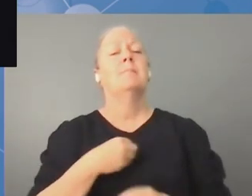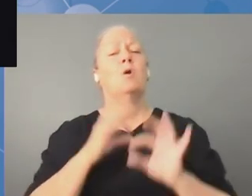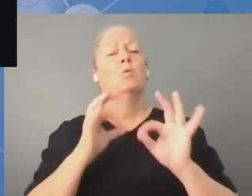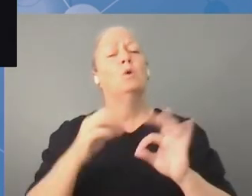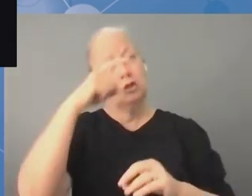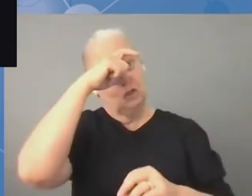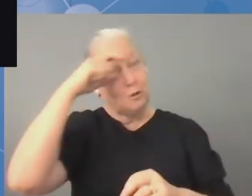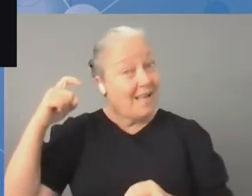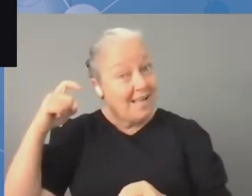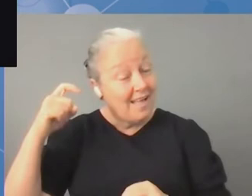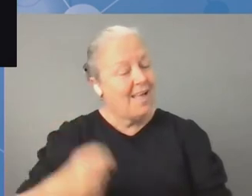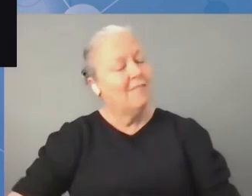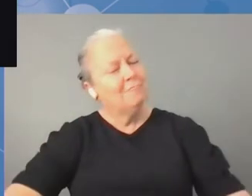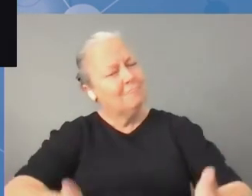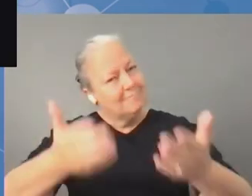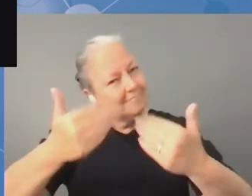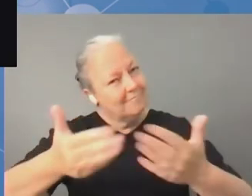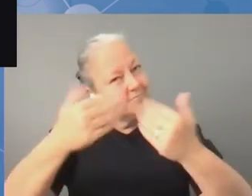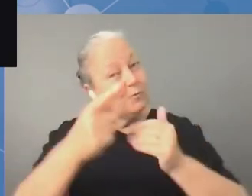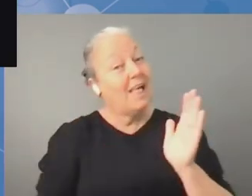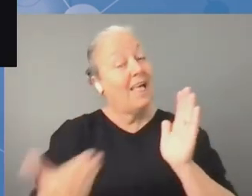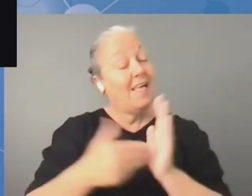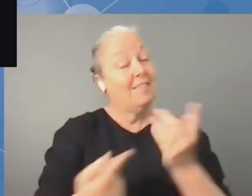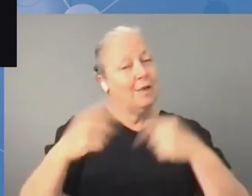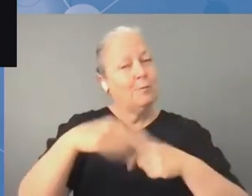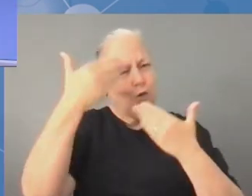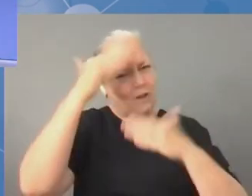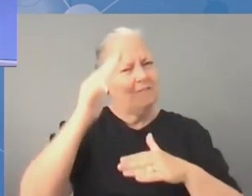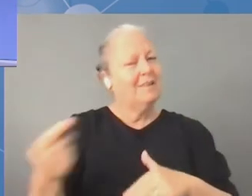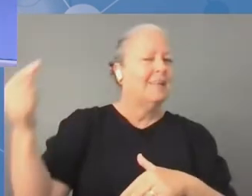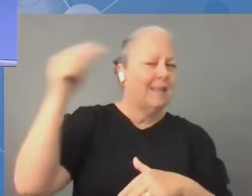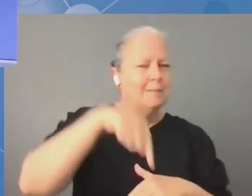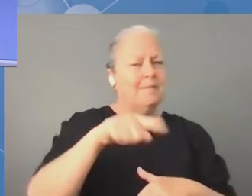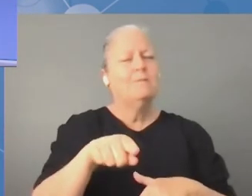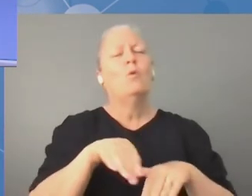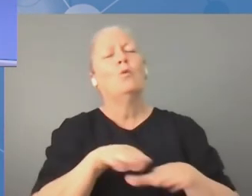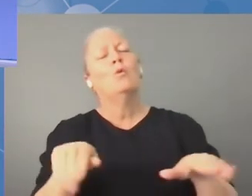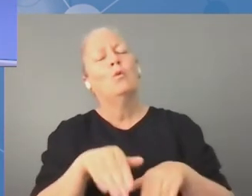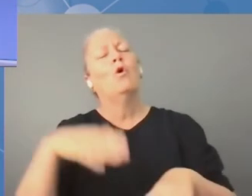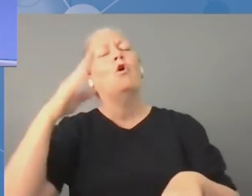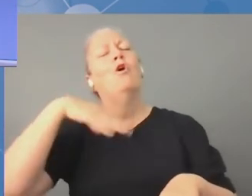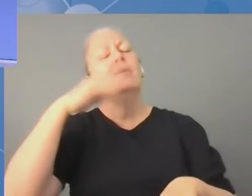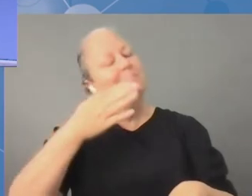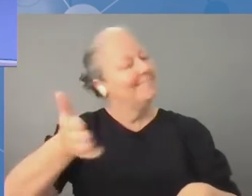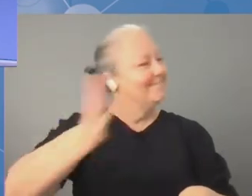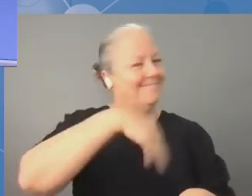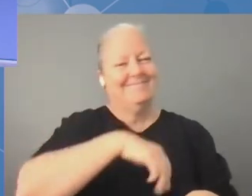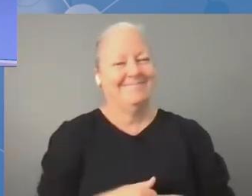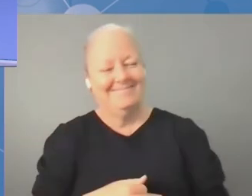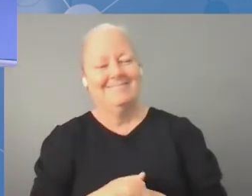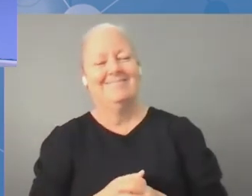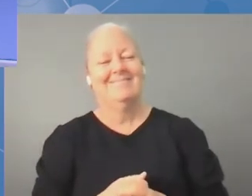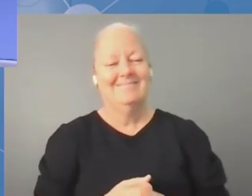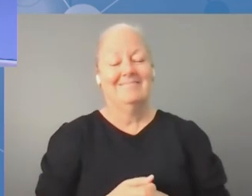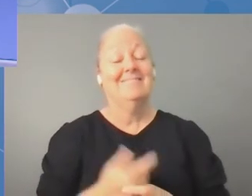przepięknie, a zatem zdecydowanie zapraszam do tego, aby przyjechali państwo do nas ponownie, kiedy pogoda będzie lepsza. Dziękuję bardzo.